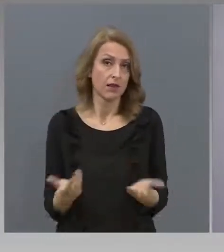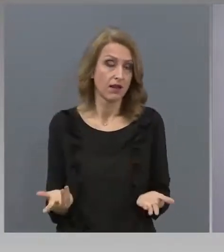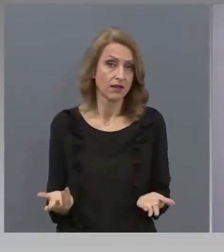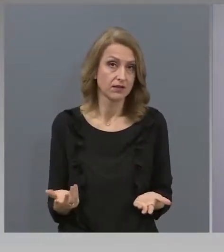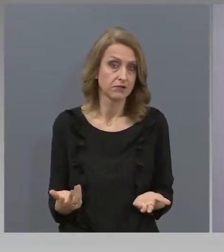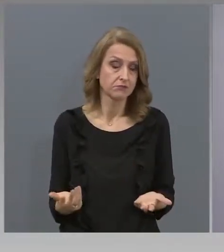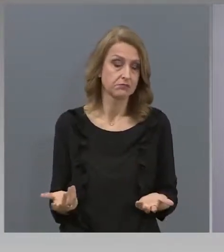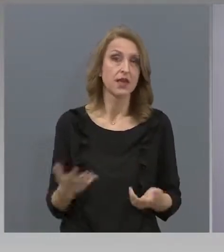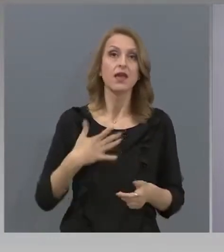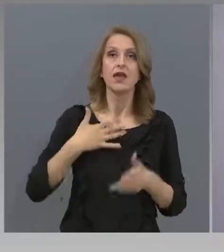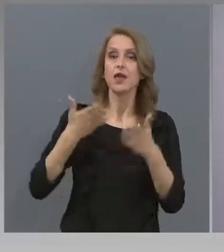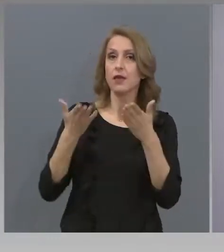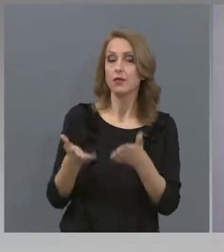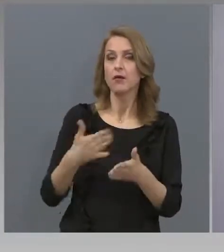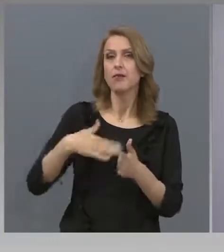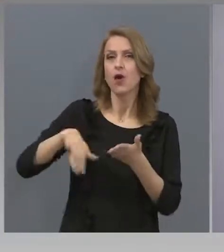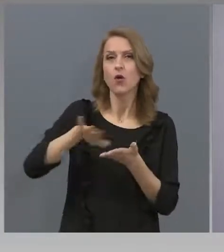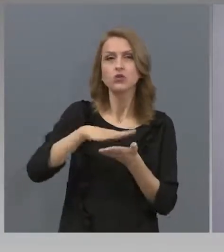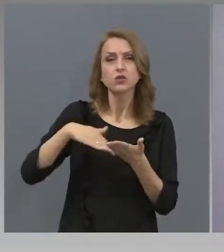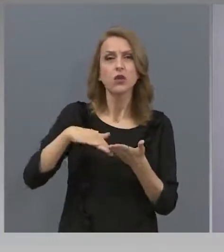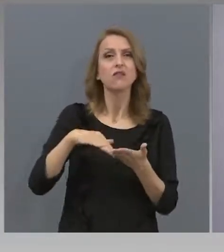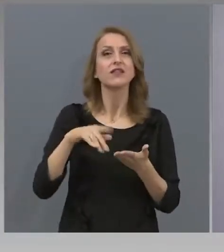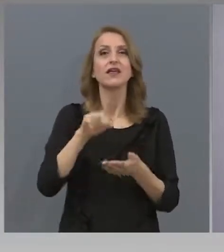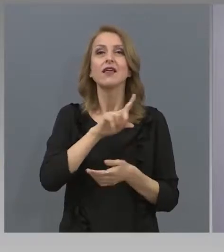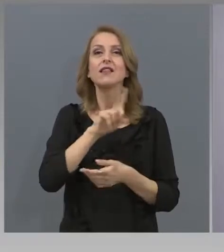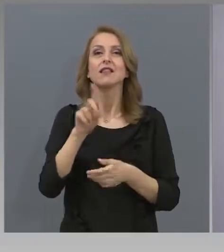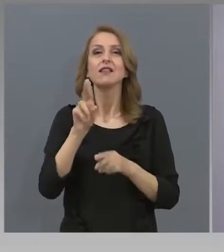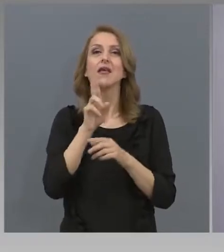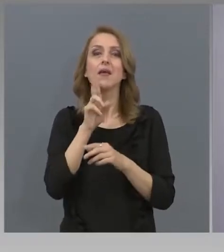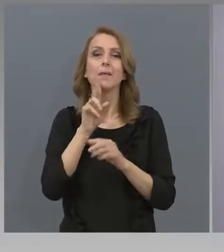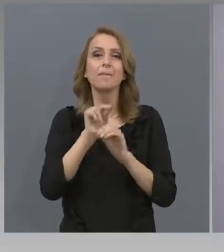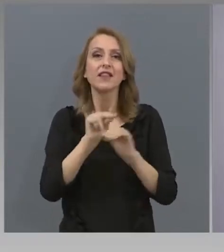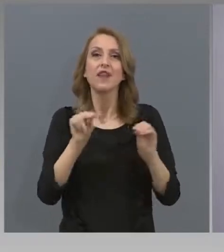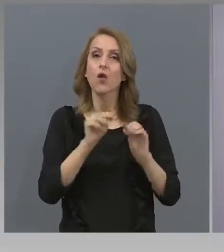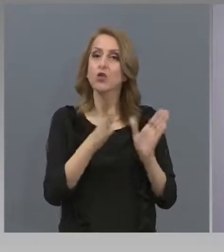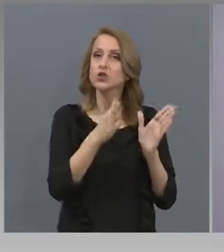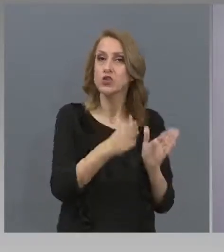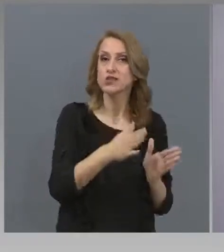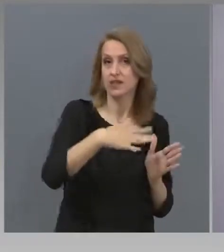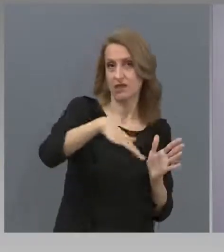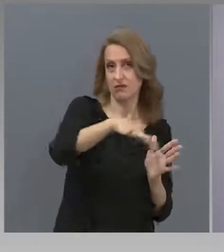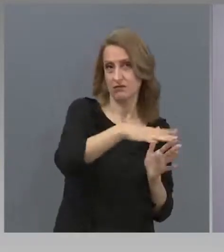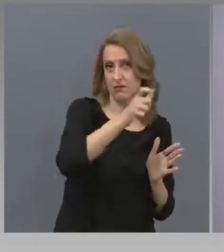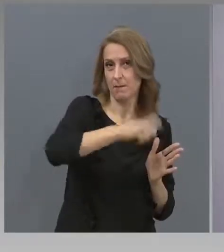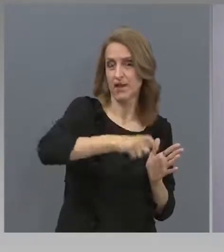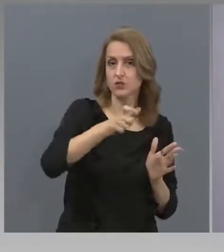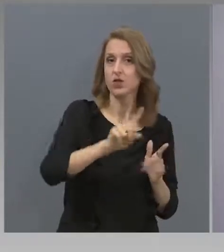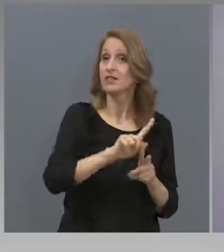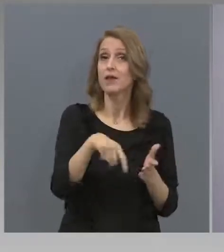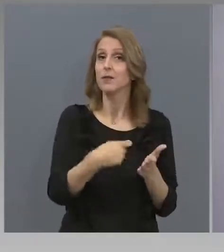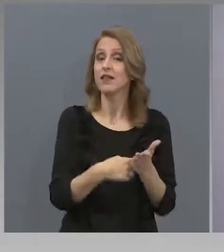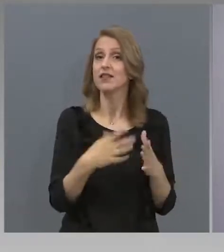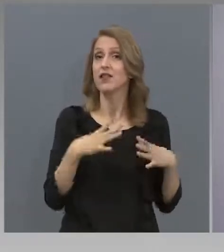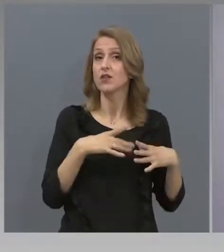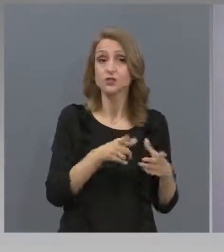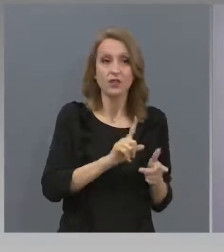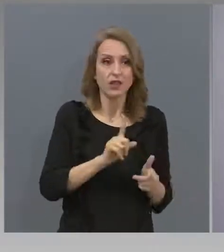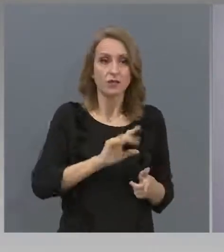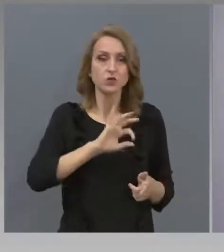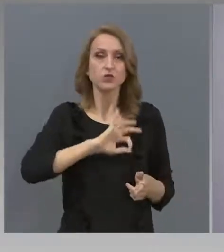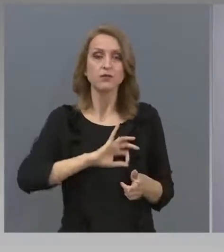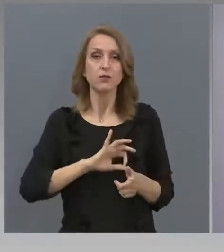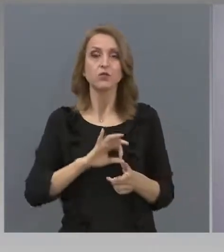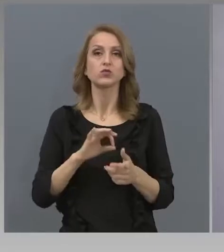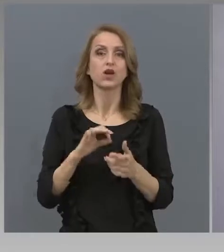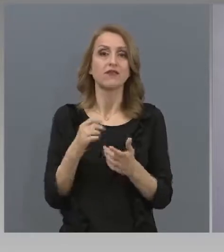Имаме основно непедагогически персонал, който е в неплатен отпуск. Няма как да се получава заплата, когато